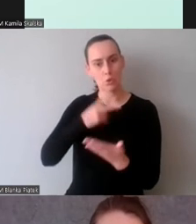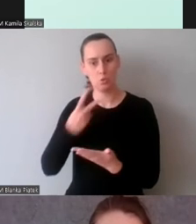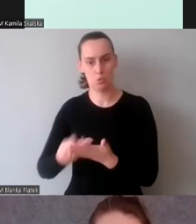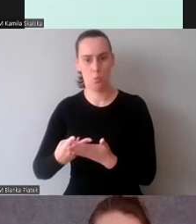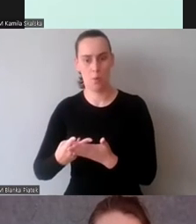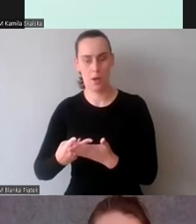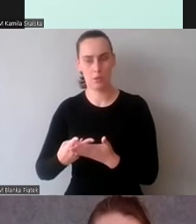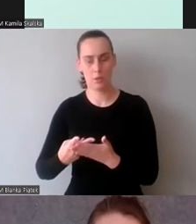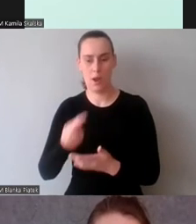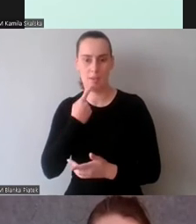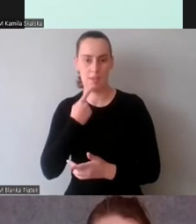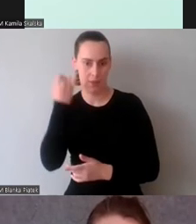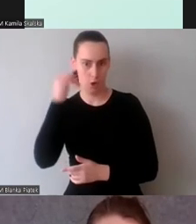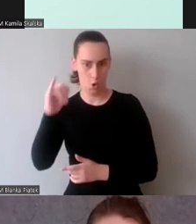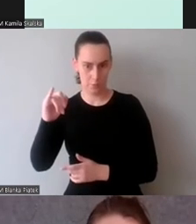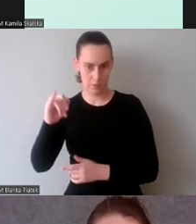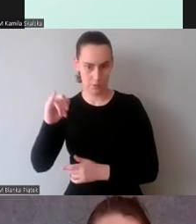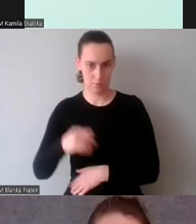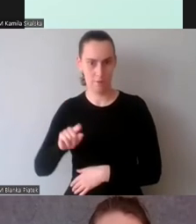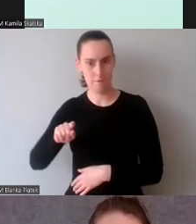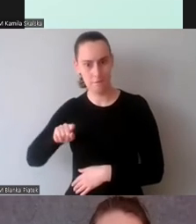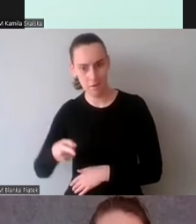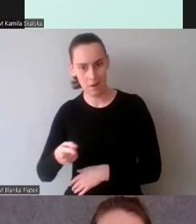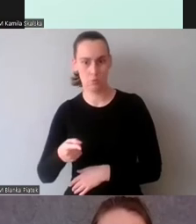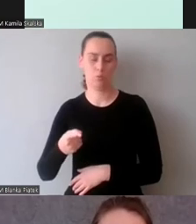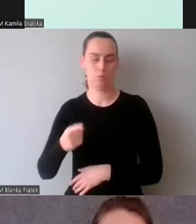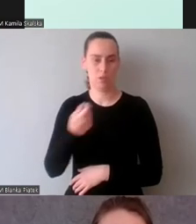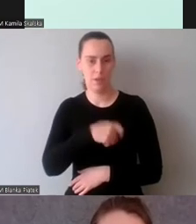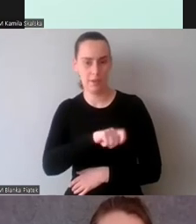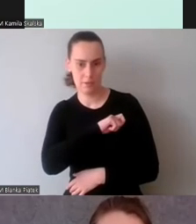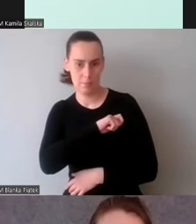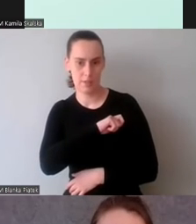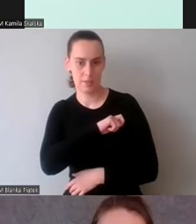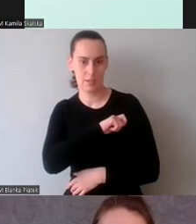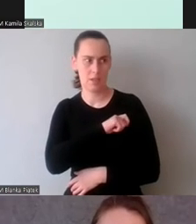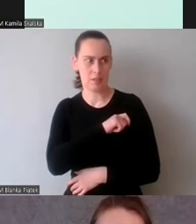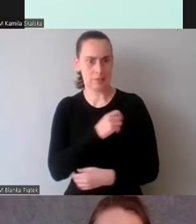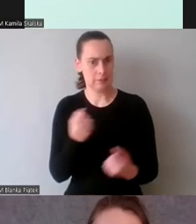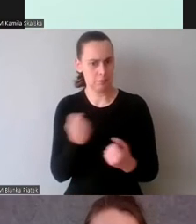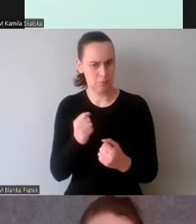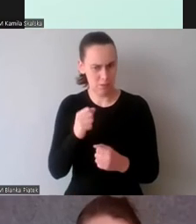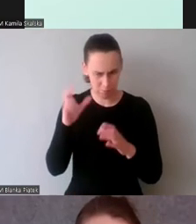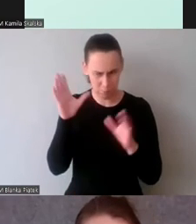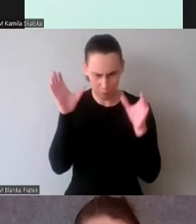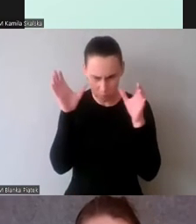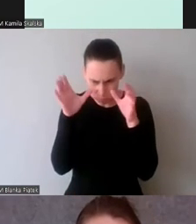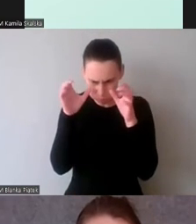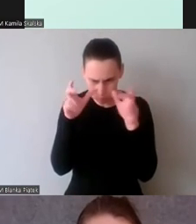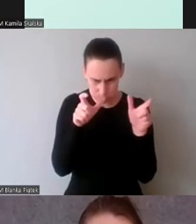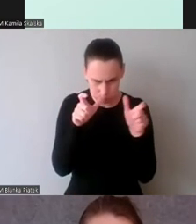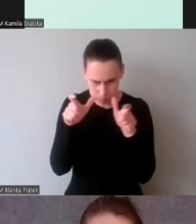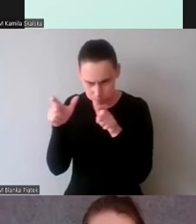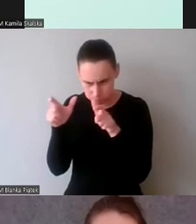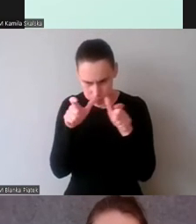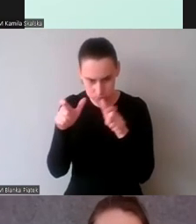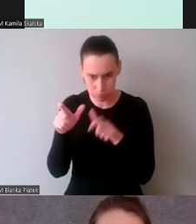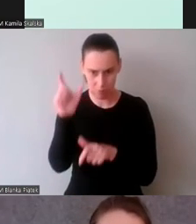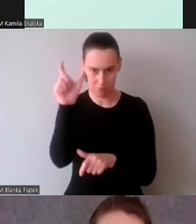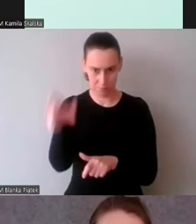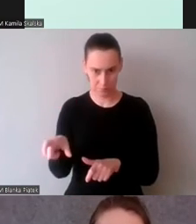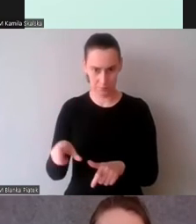tłumaczyli na język obcy, francuski czy hiszpański, wówczas bardziej intensywnie patrzyli się na klienta.